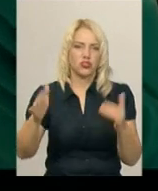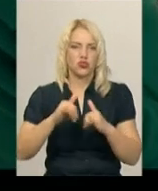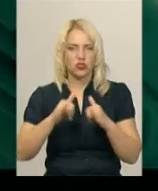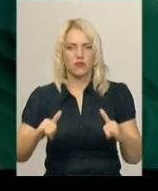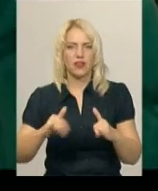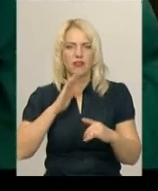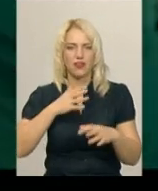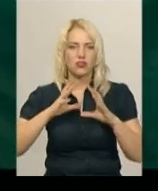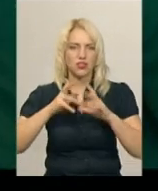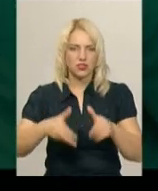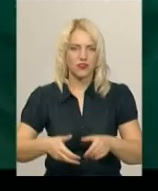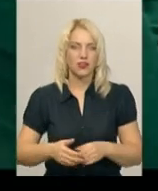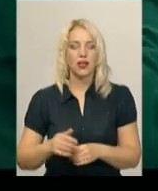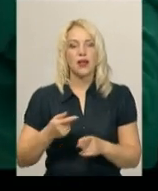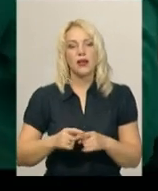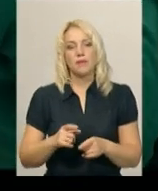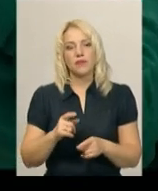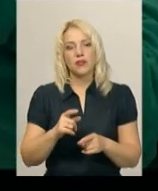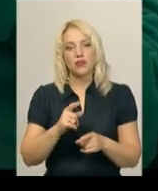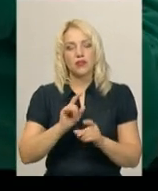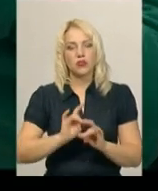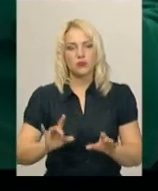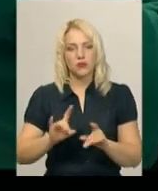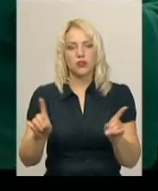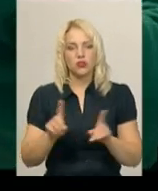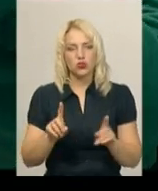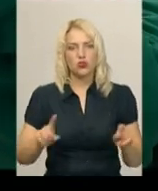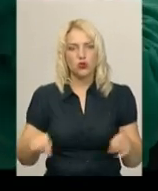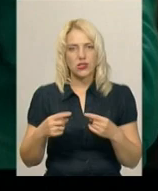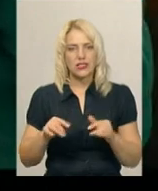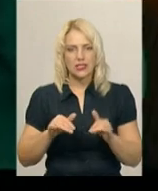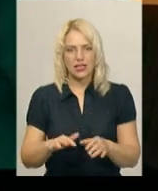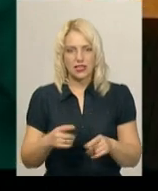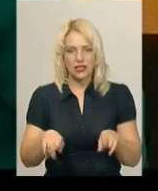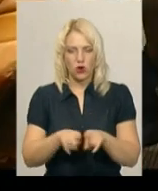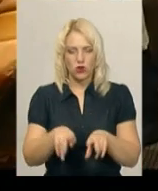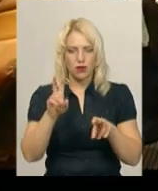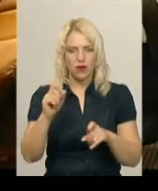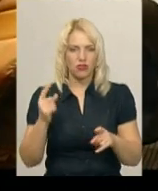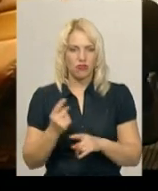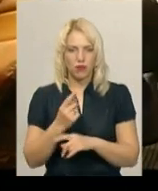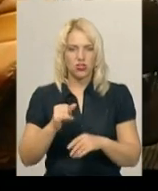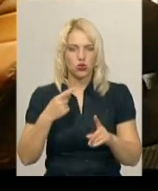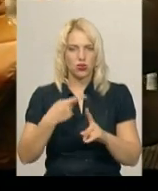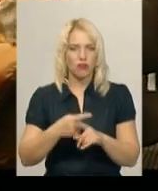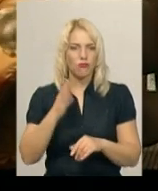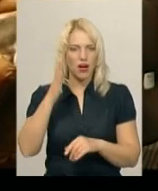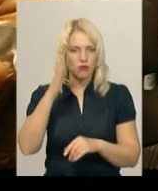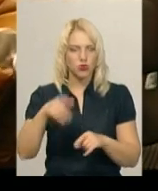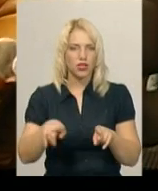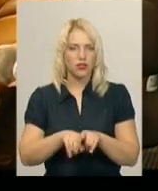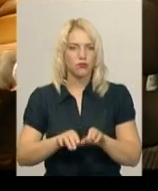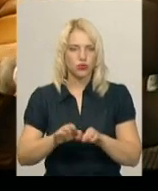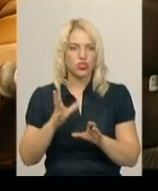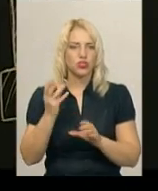Співініціатор конкурсу виставки Владислав Грибенюк розповідає, організовує захід з подібною тематикою вперше, та додає, у майбутньому таких